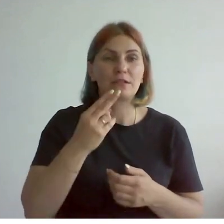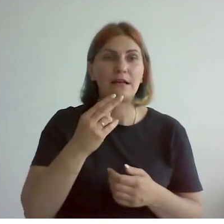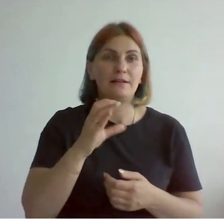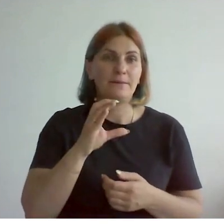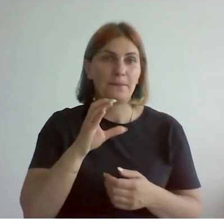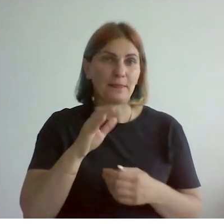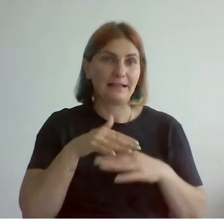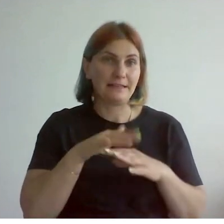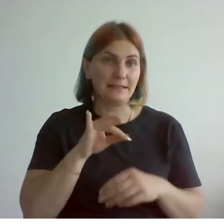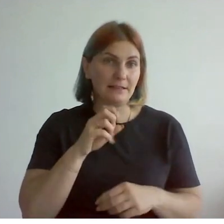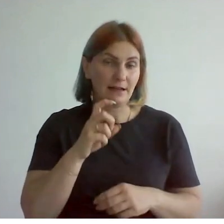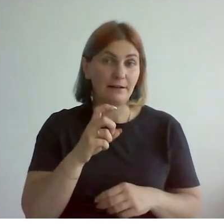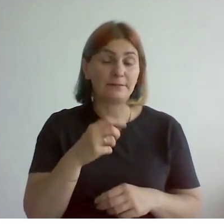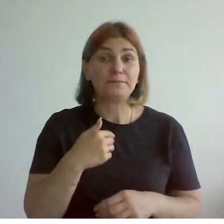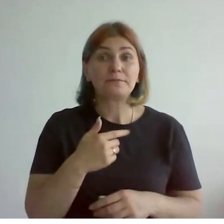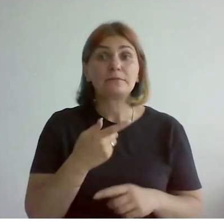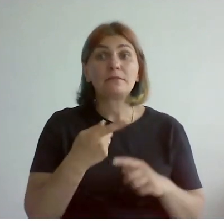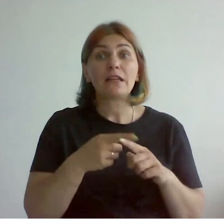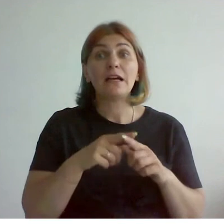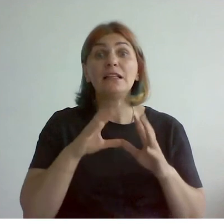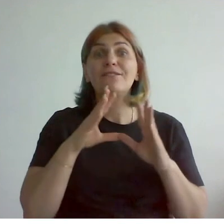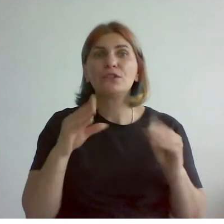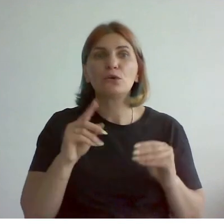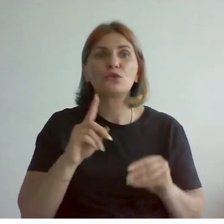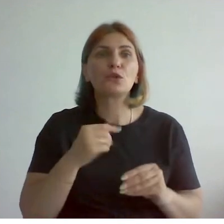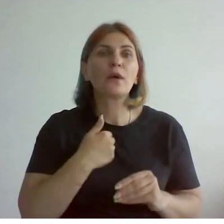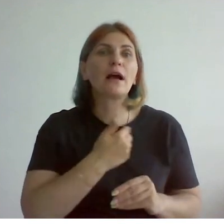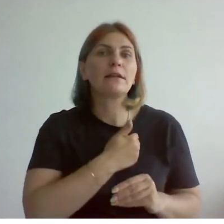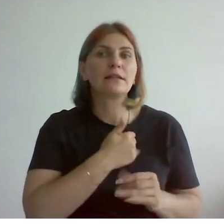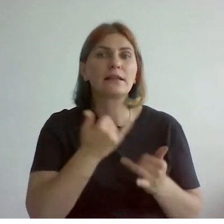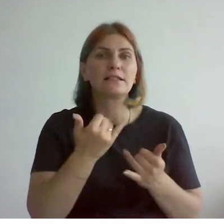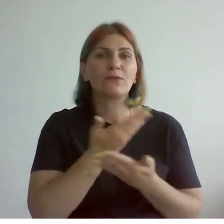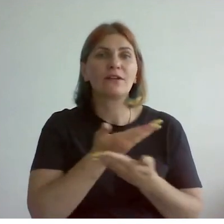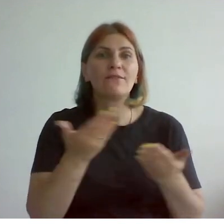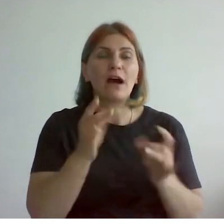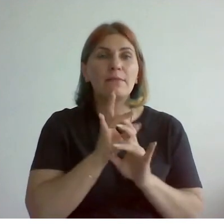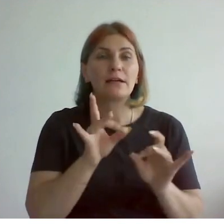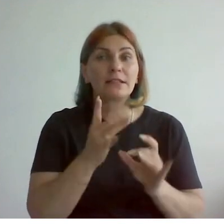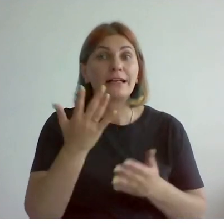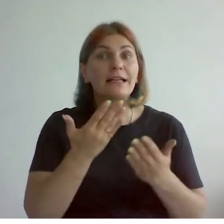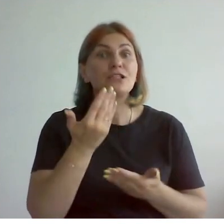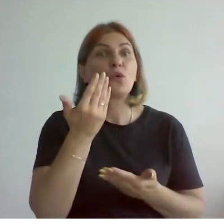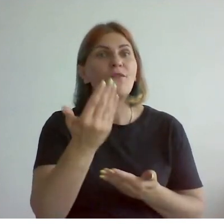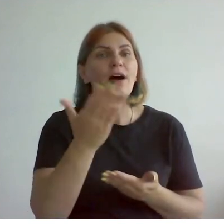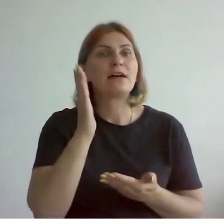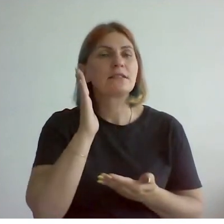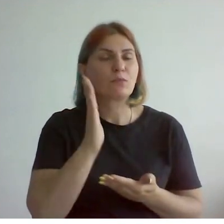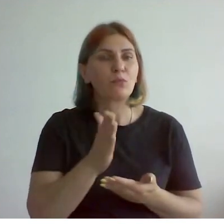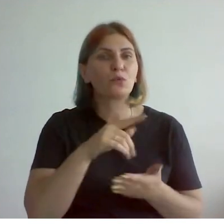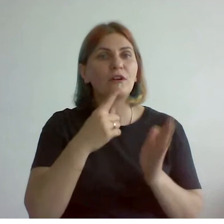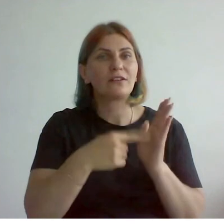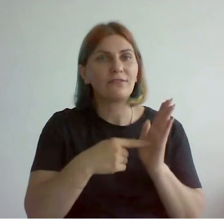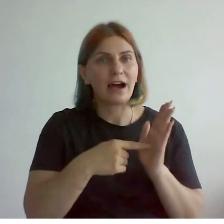наверное, это все, что сегодня я хотела вам рассказать. Если у вас будут какие-то вопросы, можете оставлять их в комментариях.